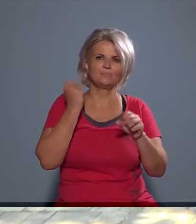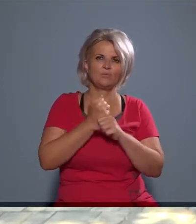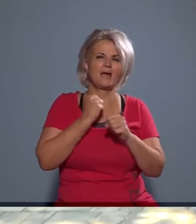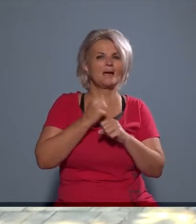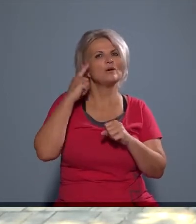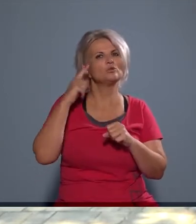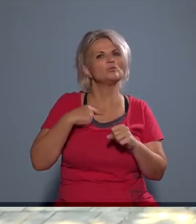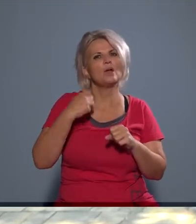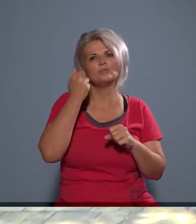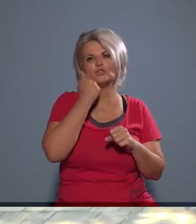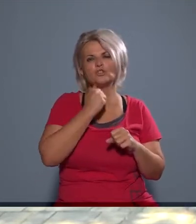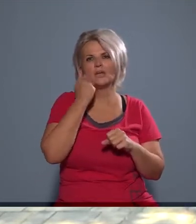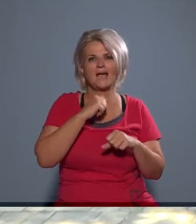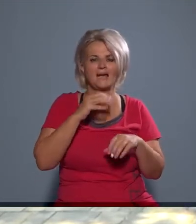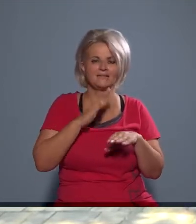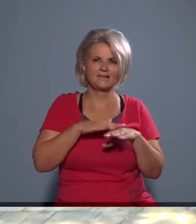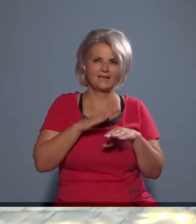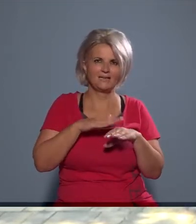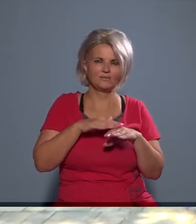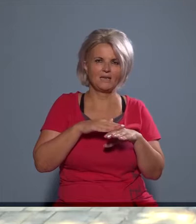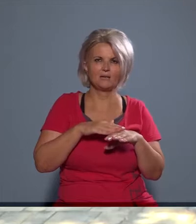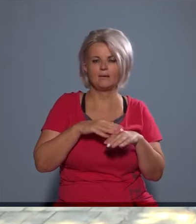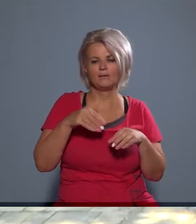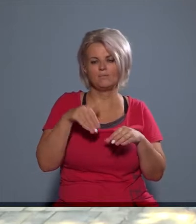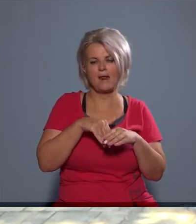munkába csempészni a saját kézügyeimet,